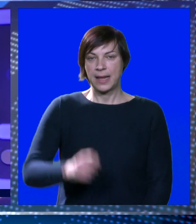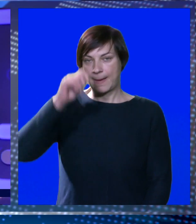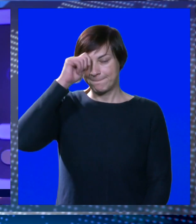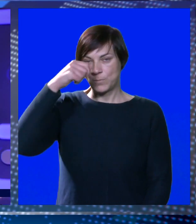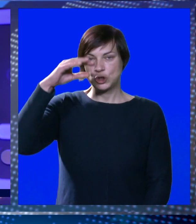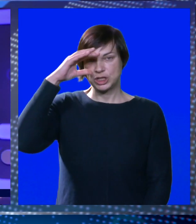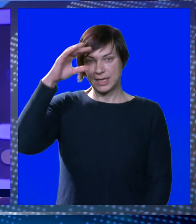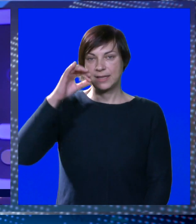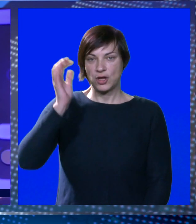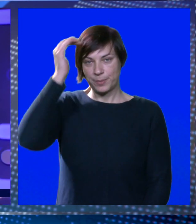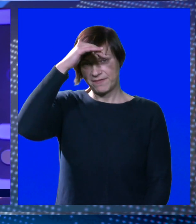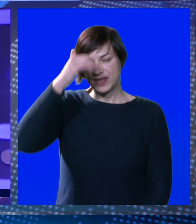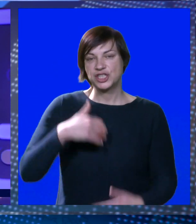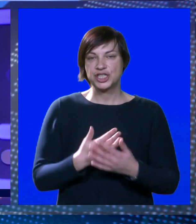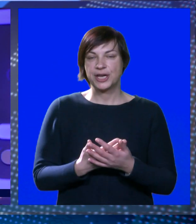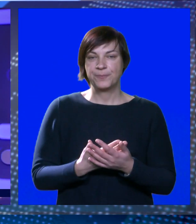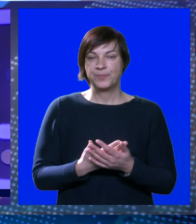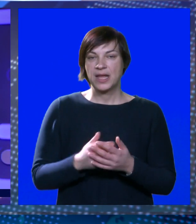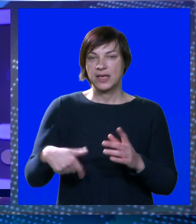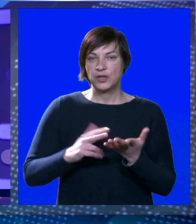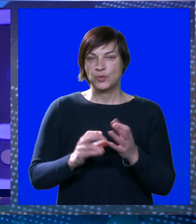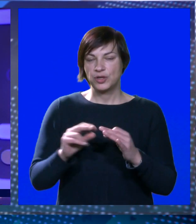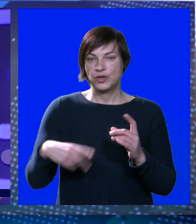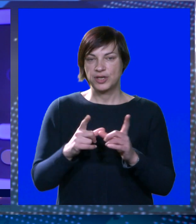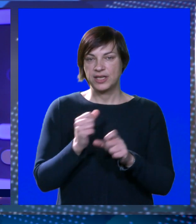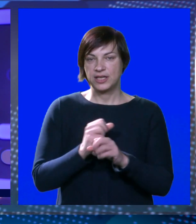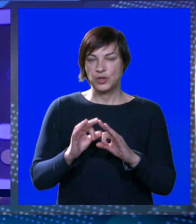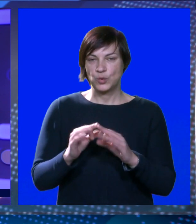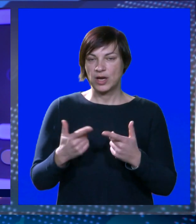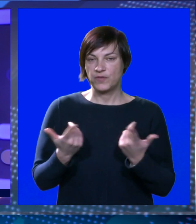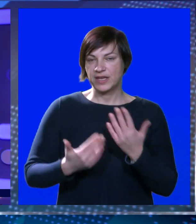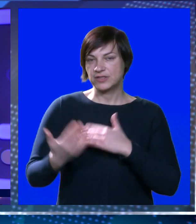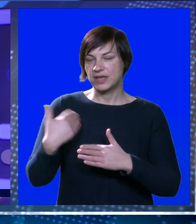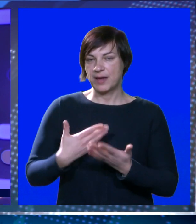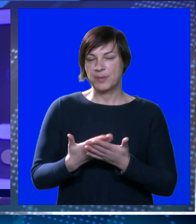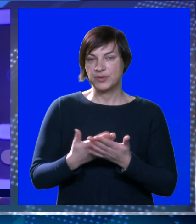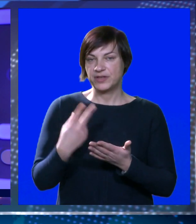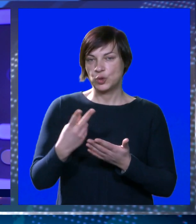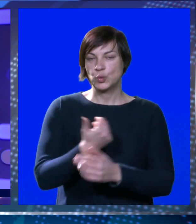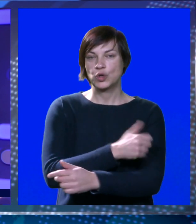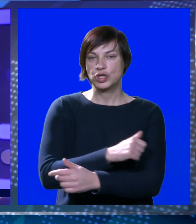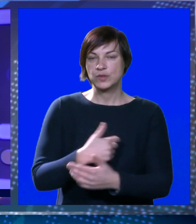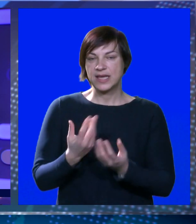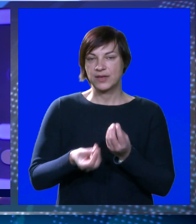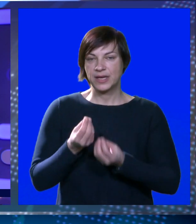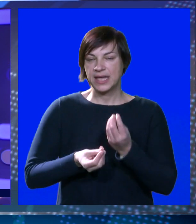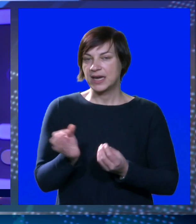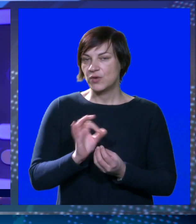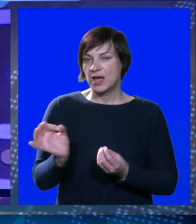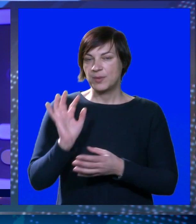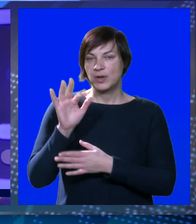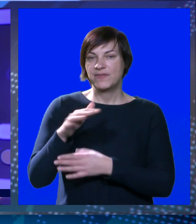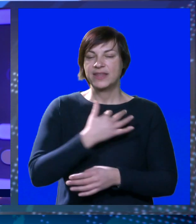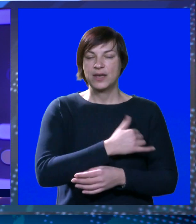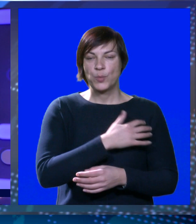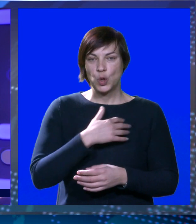Poštovani gledatelji, dobran večer. Juniori Juga u vikendu za nama potvrdili su drugu godinu zaredom kako igraju najbolji